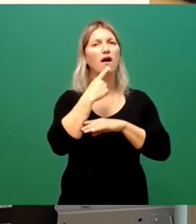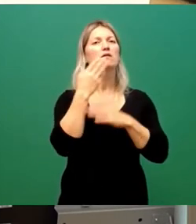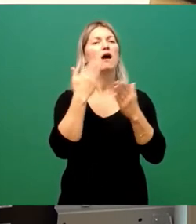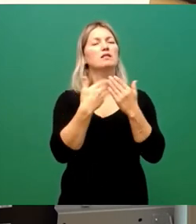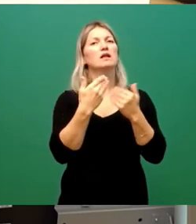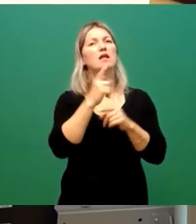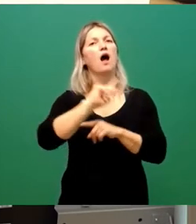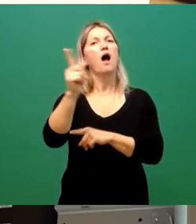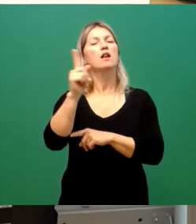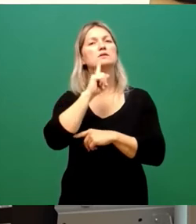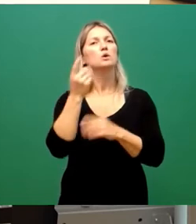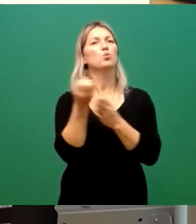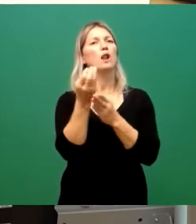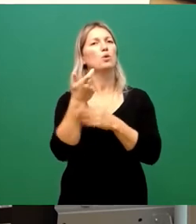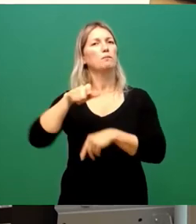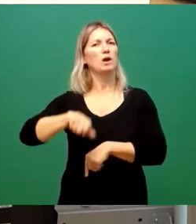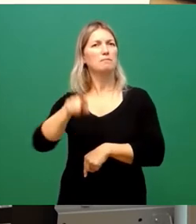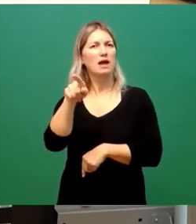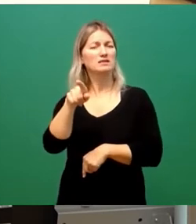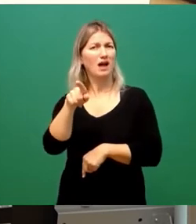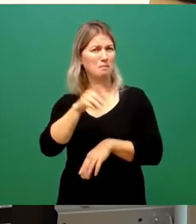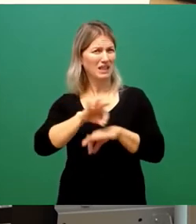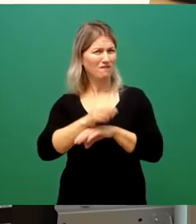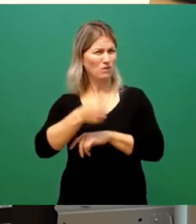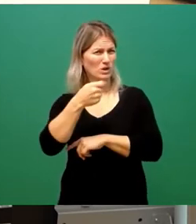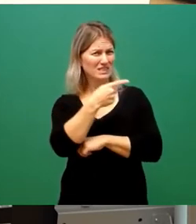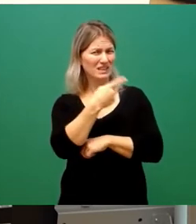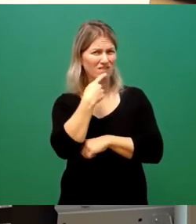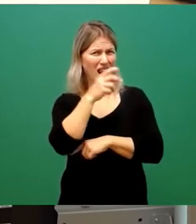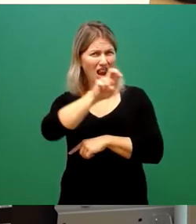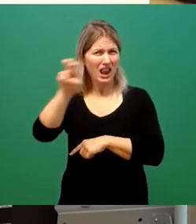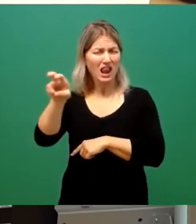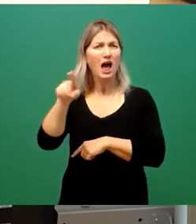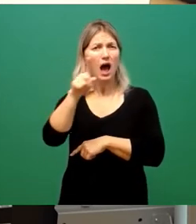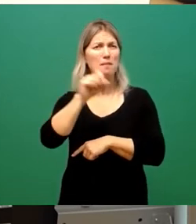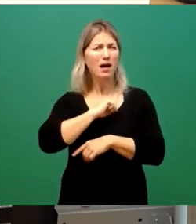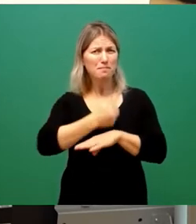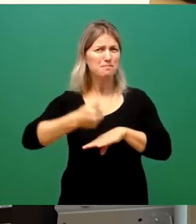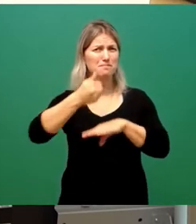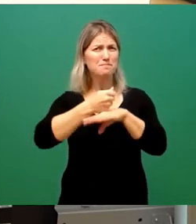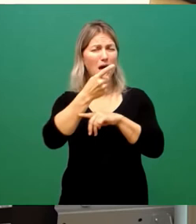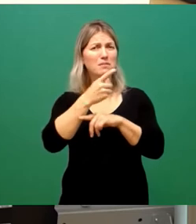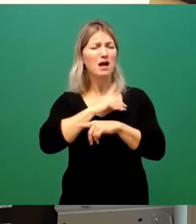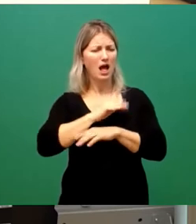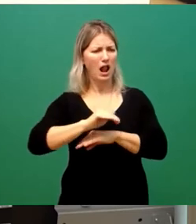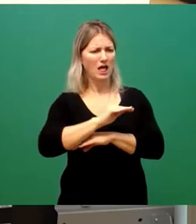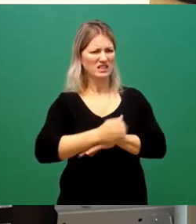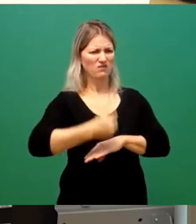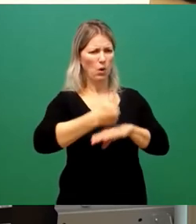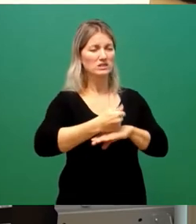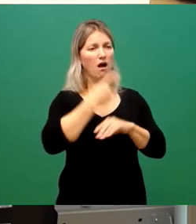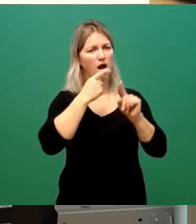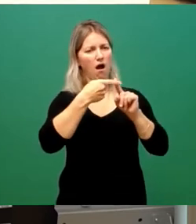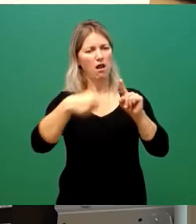-Dresden will hier Kulturbürgermeister werden, während da vorne der FDP-Oberbürgermeister seine Landesvorsitzende hier als Finanzbürgermeisterin installieren möchte.